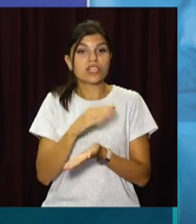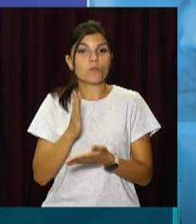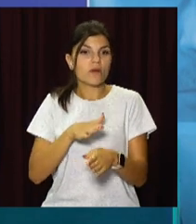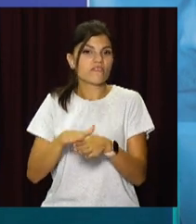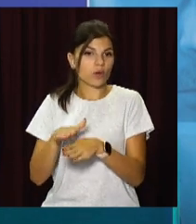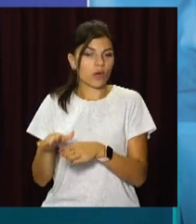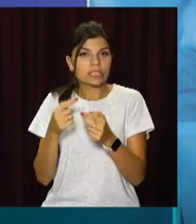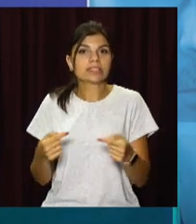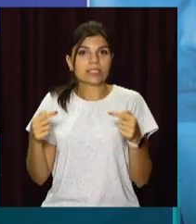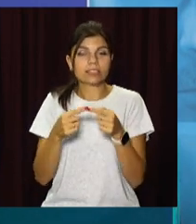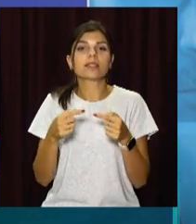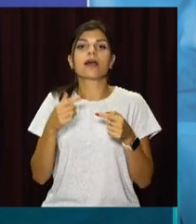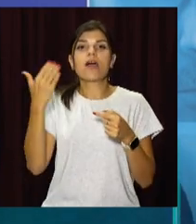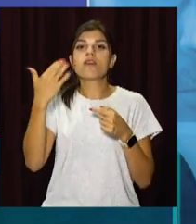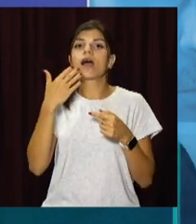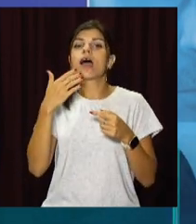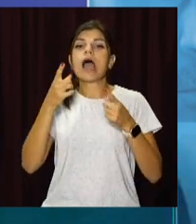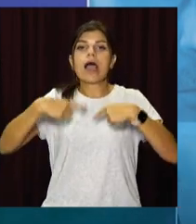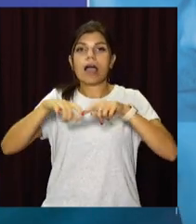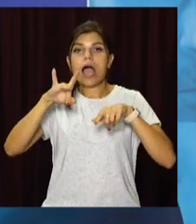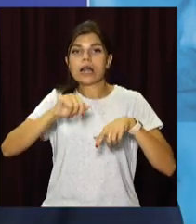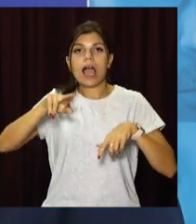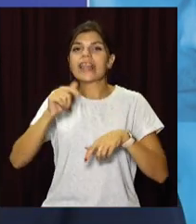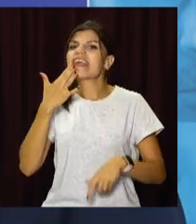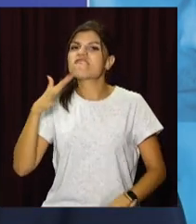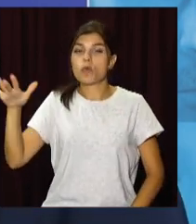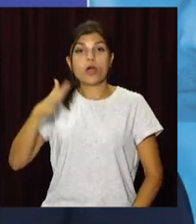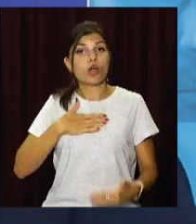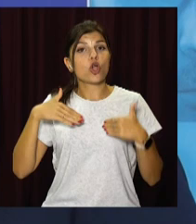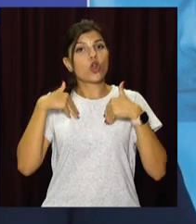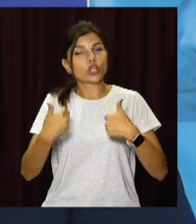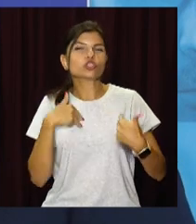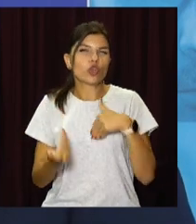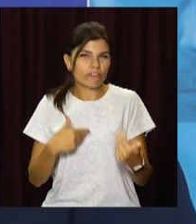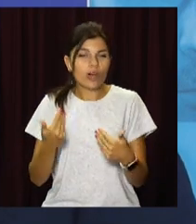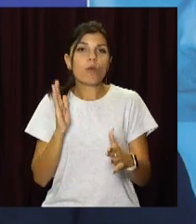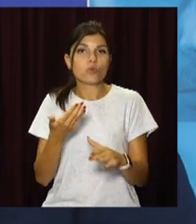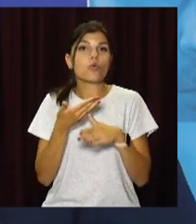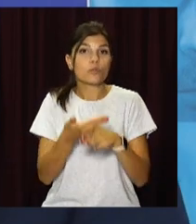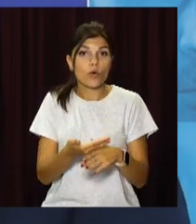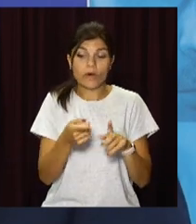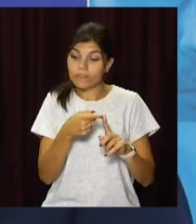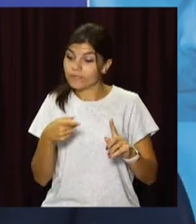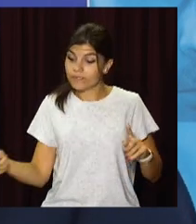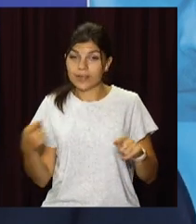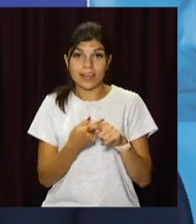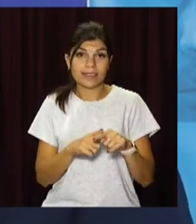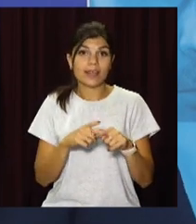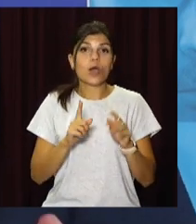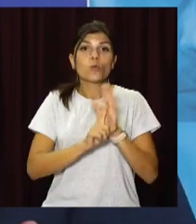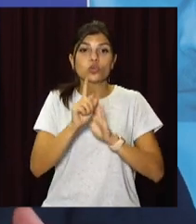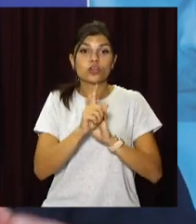виконуватися згідно зі стандартами Ради Європи. Наші пропозиції, рекомендації будуть допомагати протягом всього процесу,